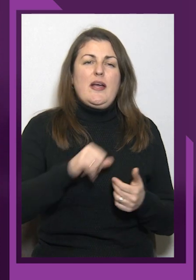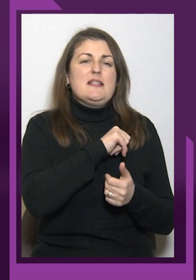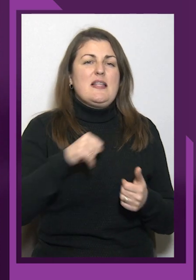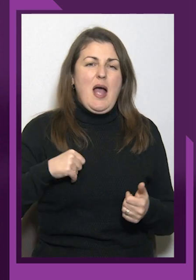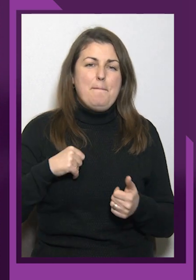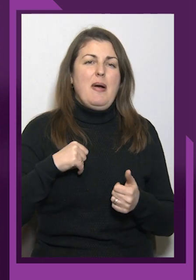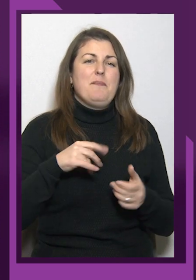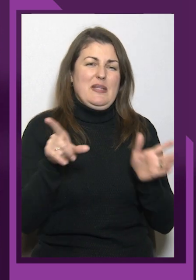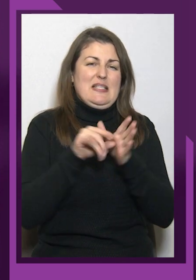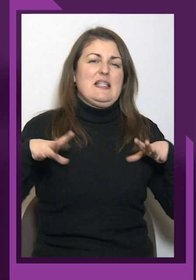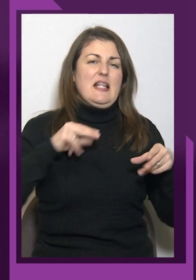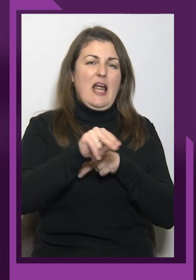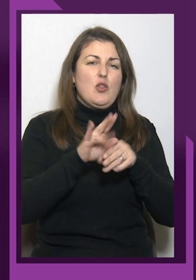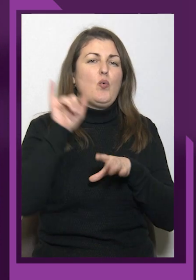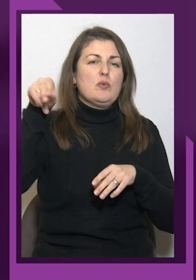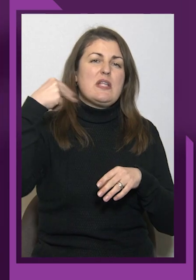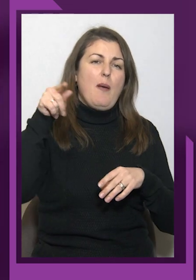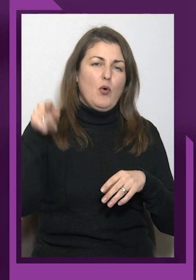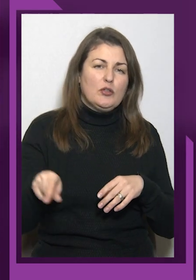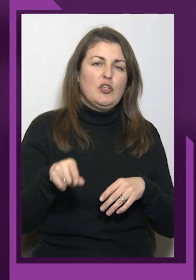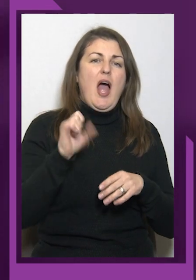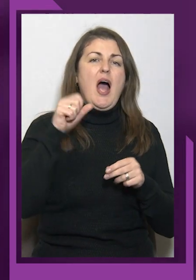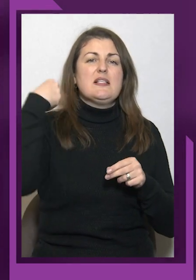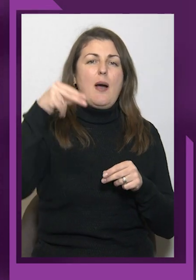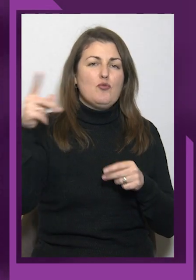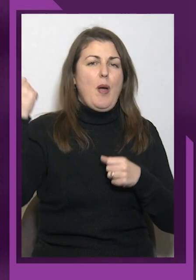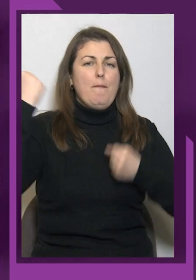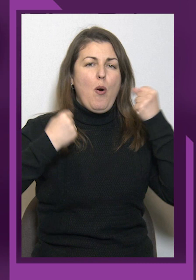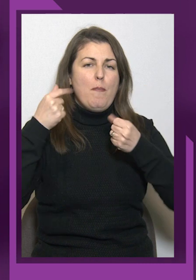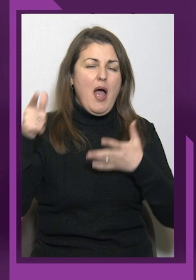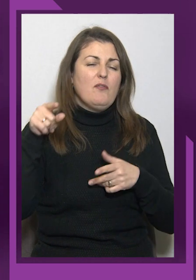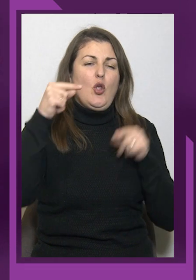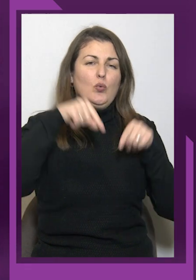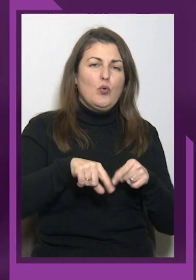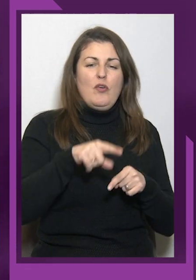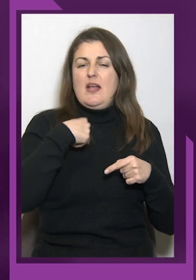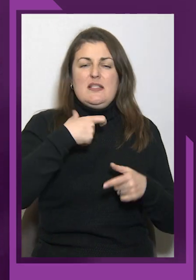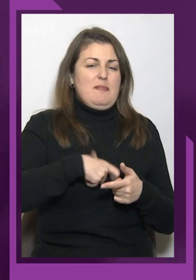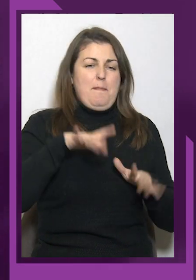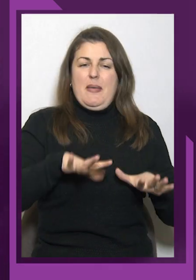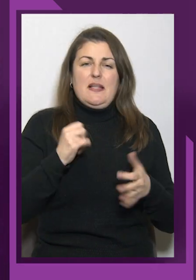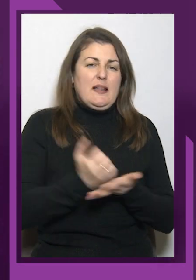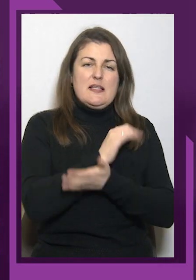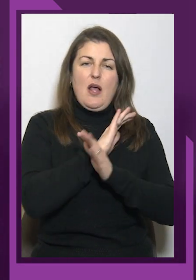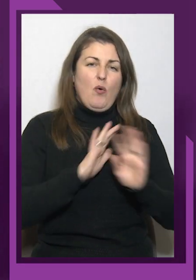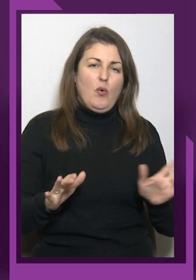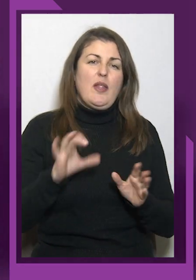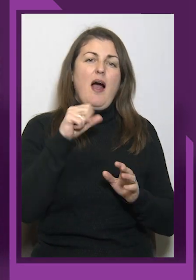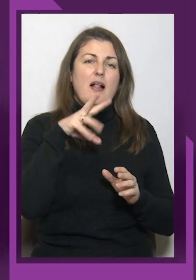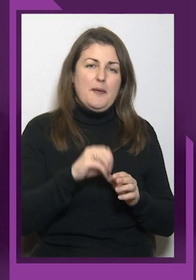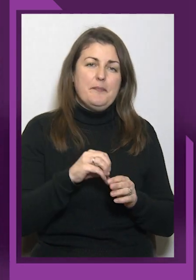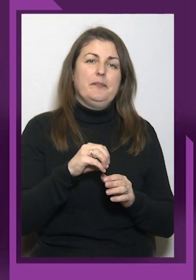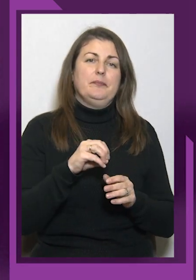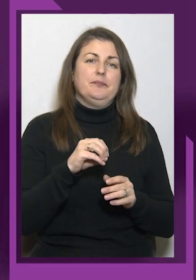з тренером у Запоріжжі. Запоріжжі бомбять, вона тут, вона місце себе не знаходить. Але